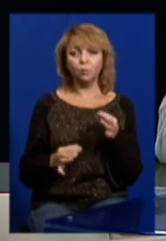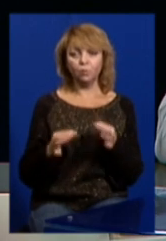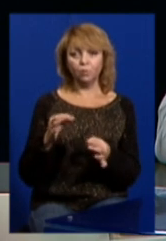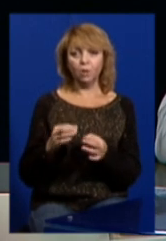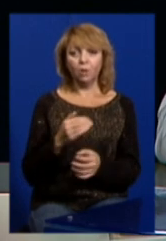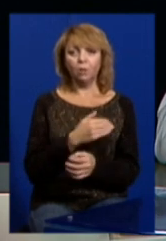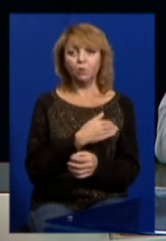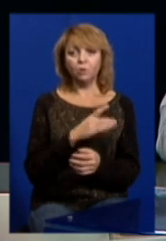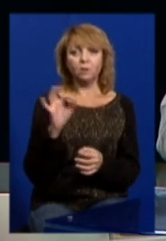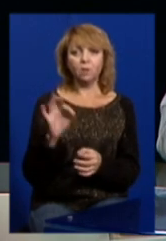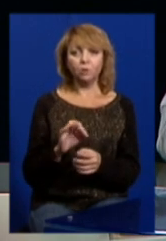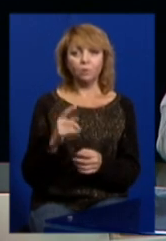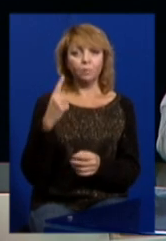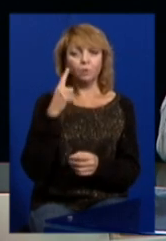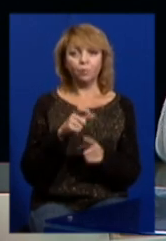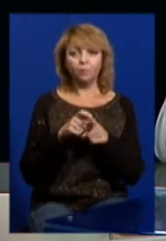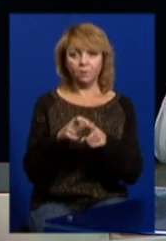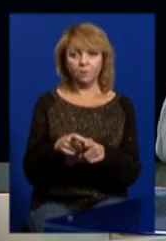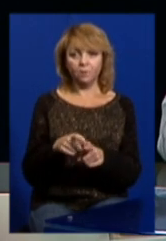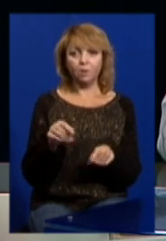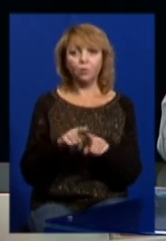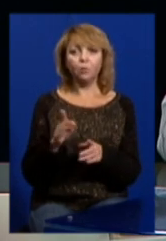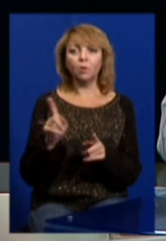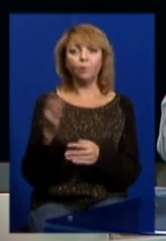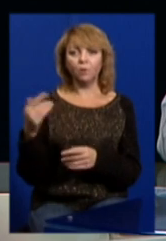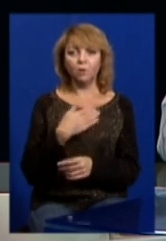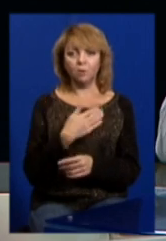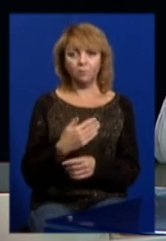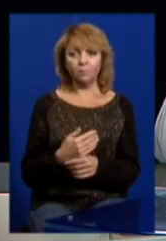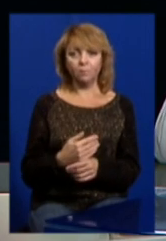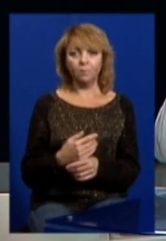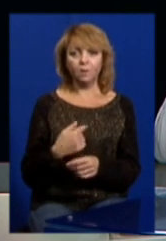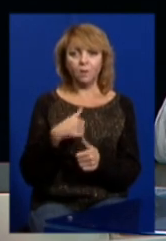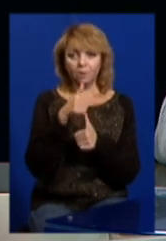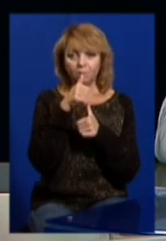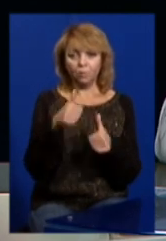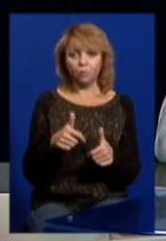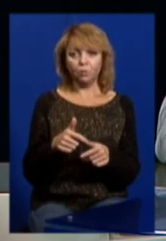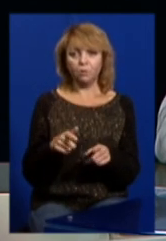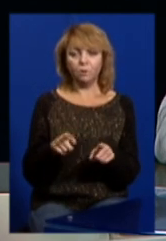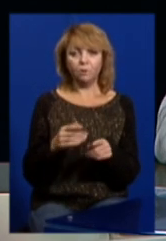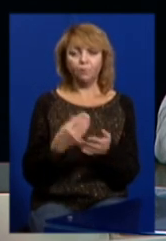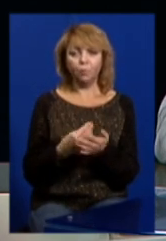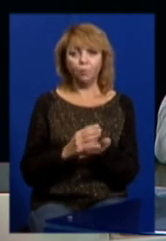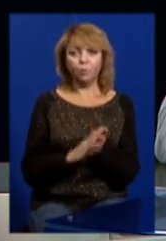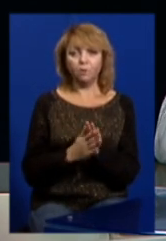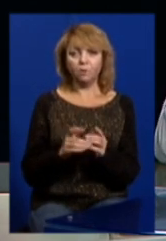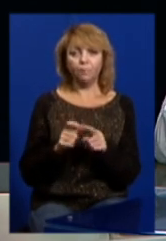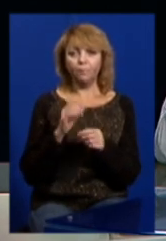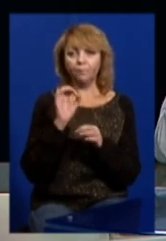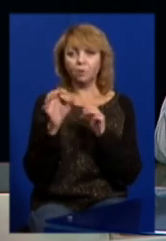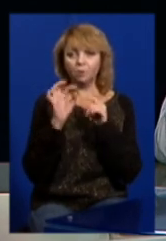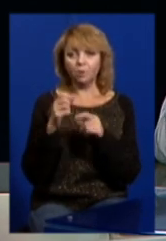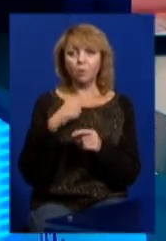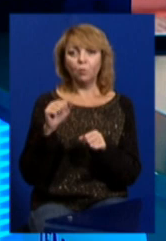і от хочуть відразу почути відповідь. І таку, як вони хочуть. Я ж не можу свою позицію висловлювати. Я її